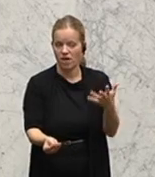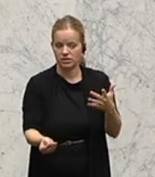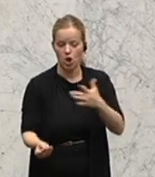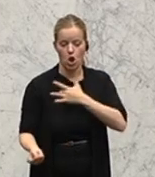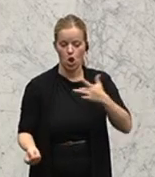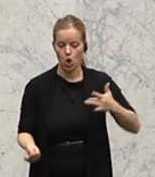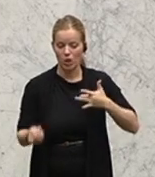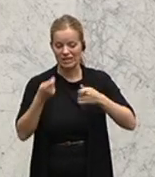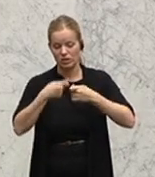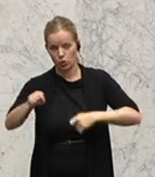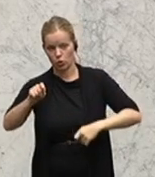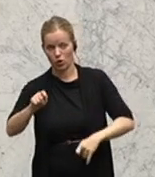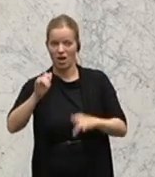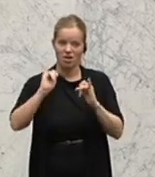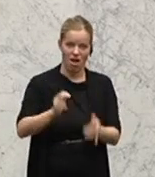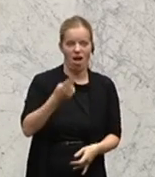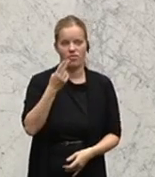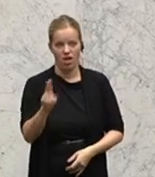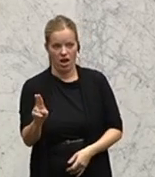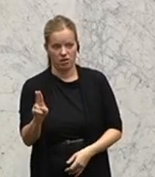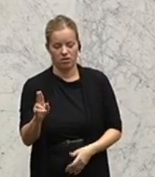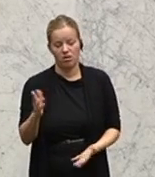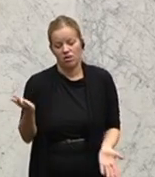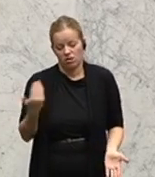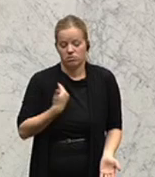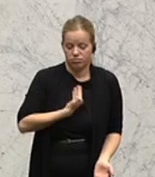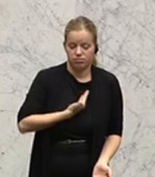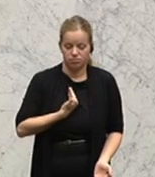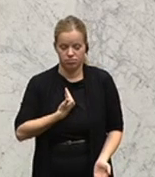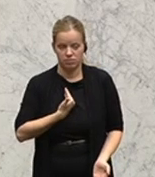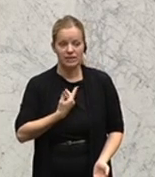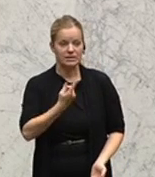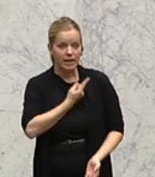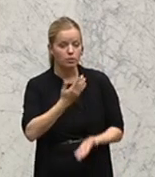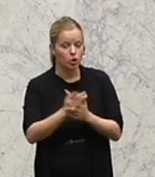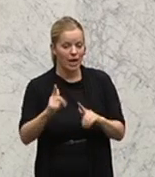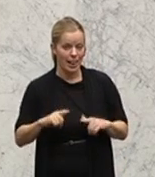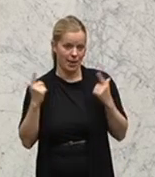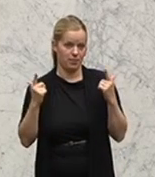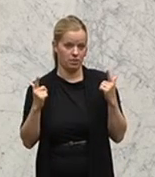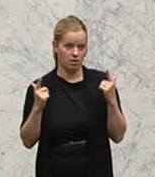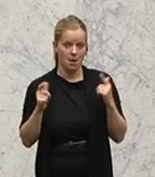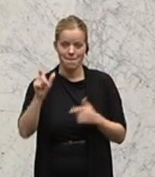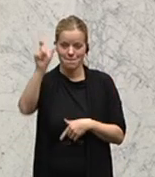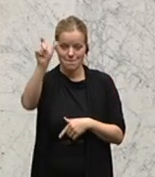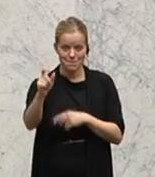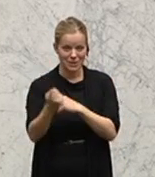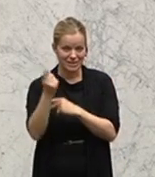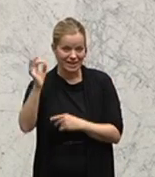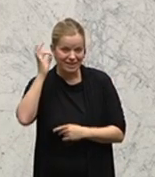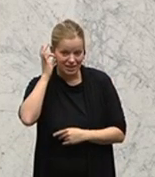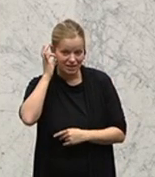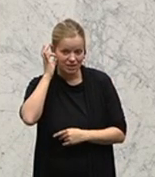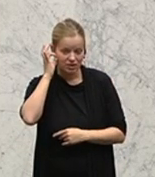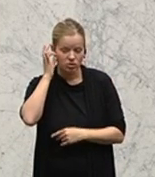oder nein. Das ist so eine entscheidende Frage. Ich habe schon einmal eine Patientin sterben gesehen, die binnen einen Tag gestorben an einer normalen